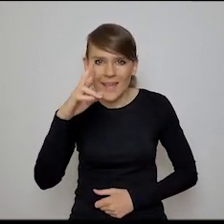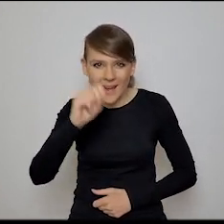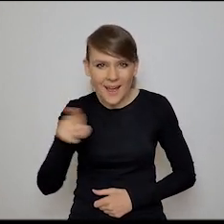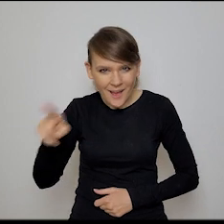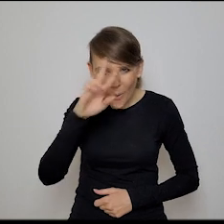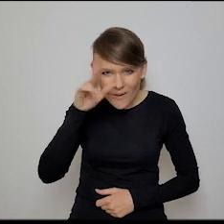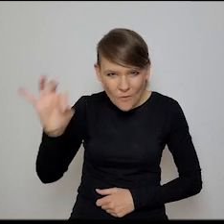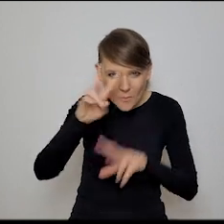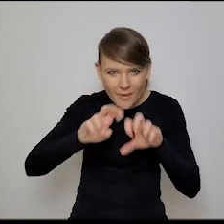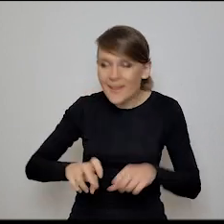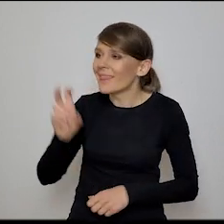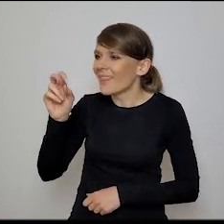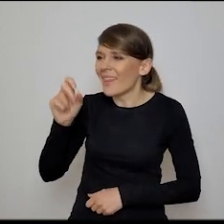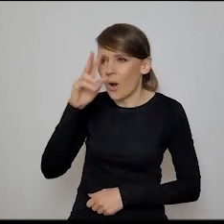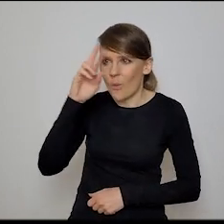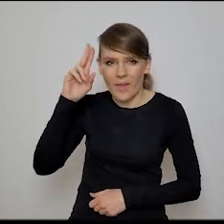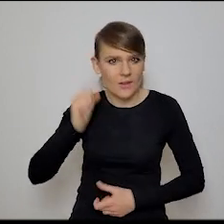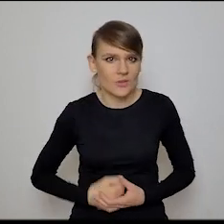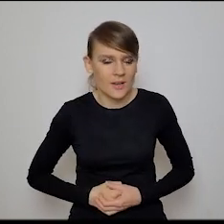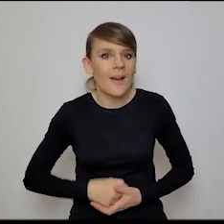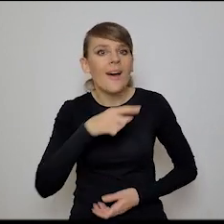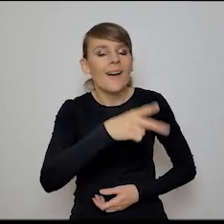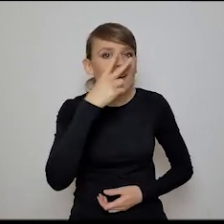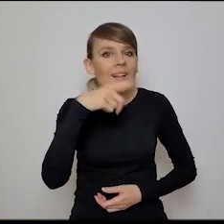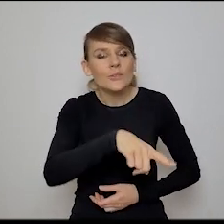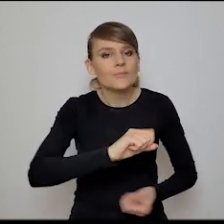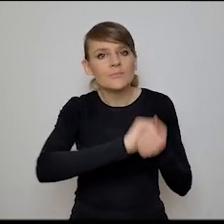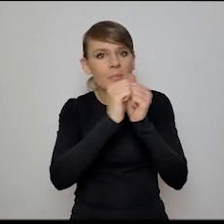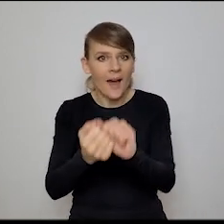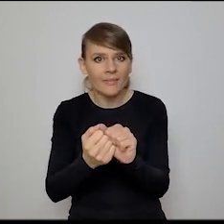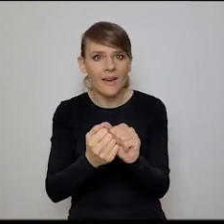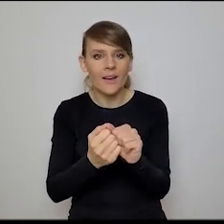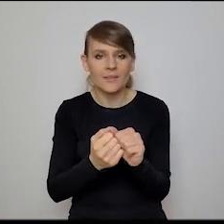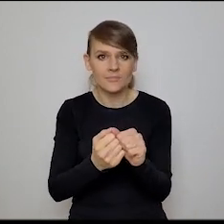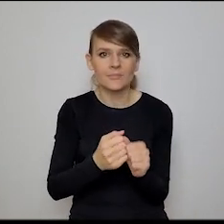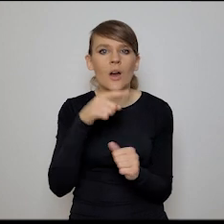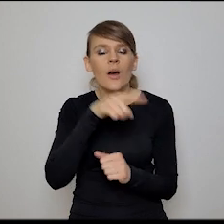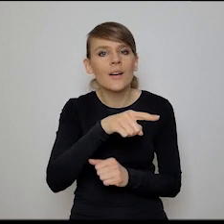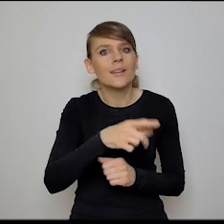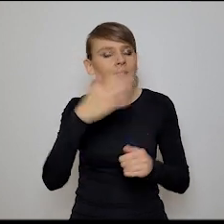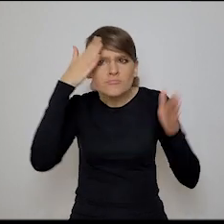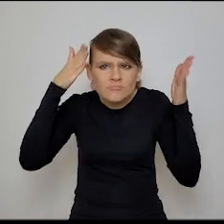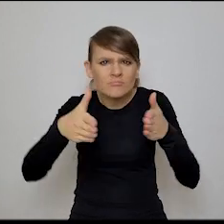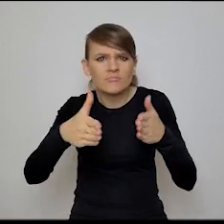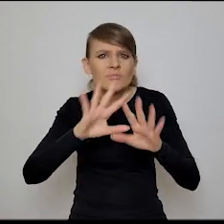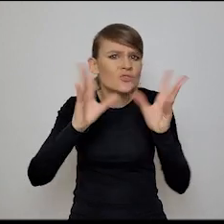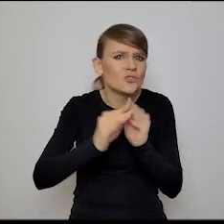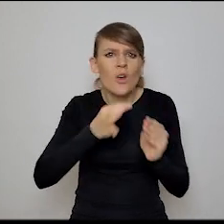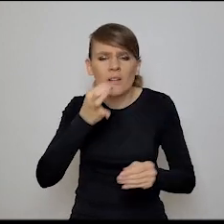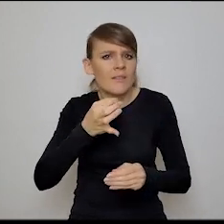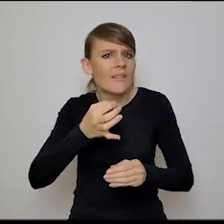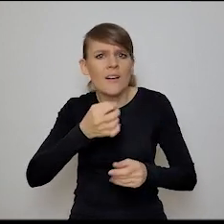badania, tak? kojarzę. Że też odejście od takiego prymatu optymalizacyjnego, gdzie